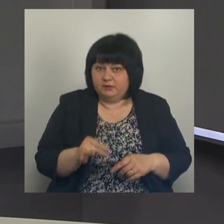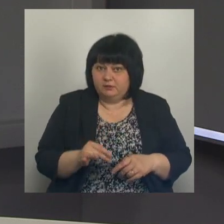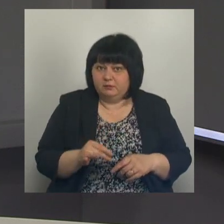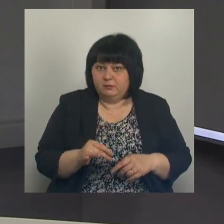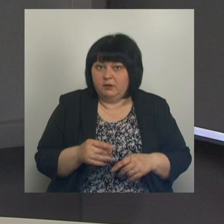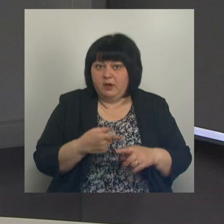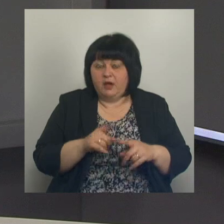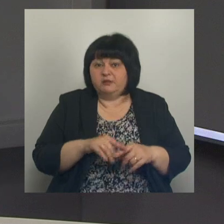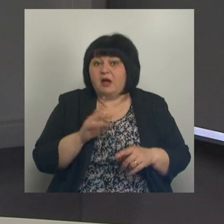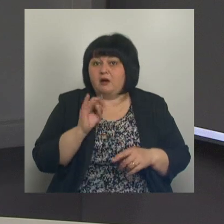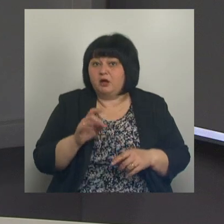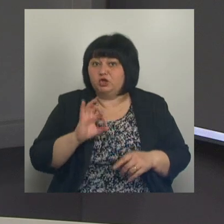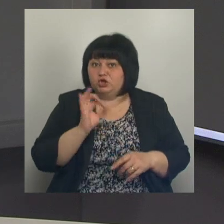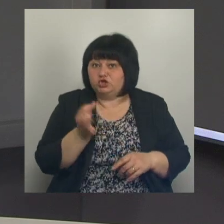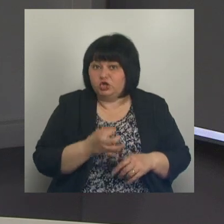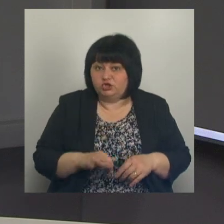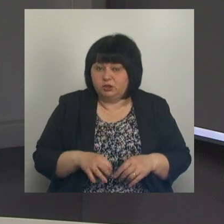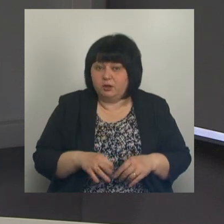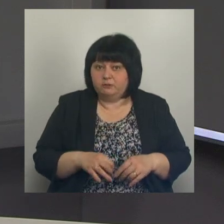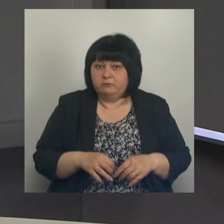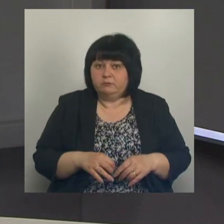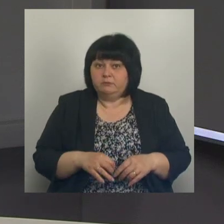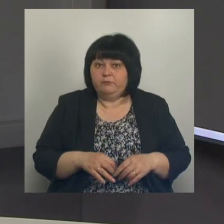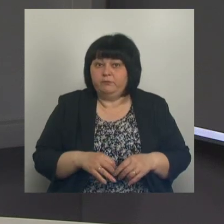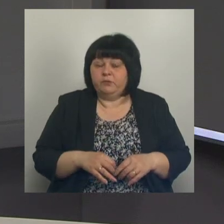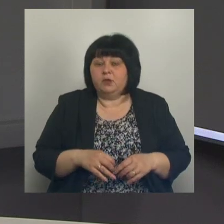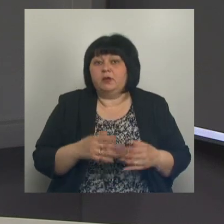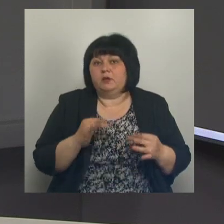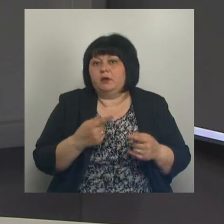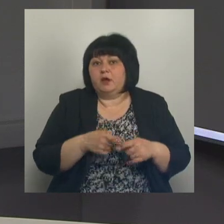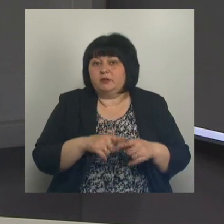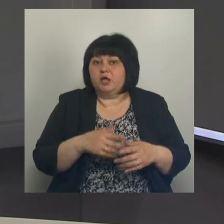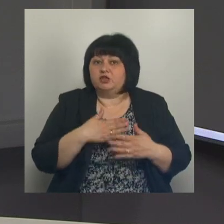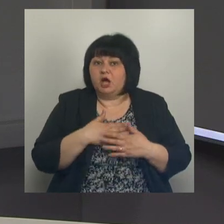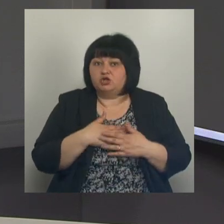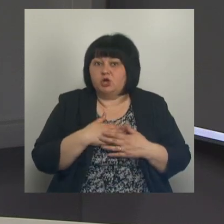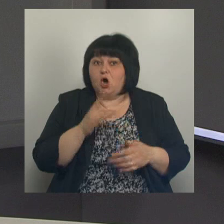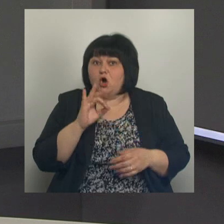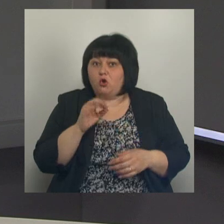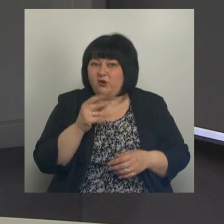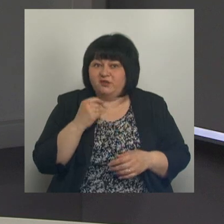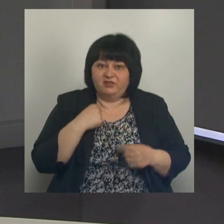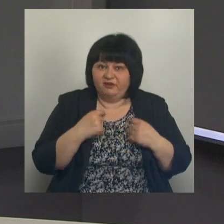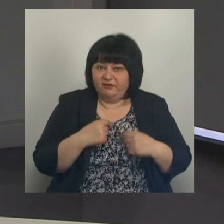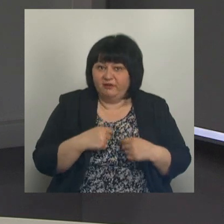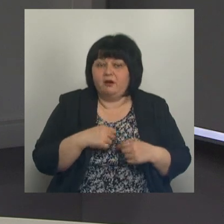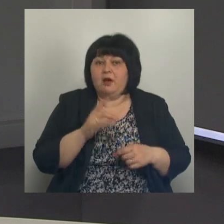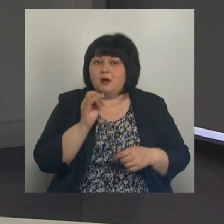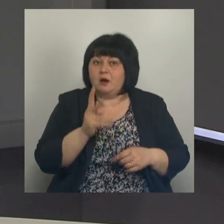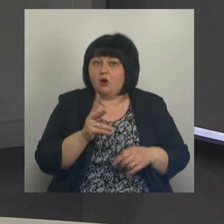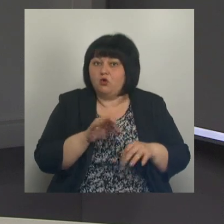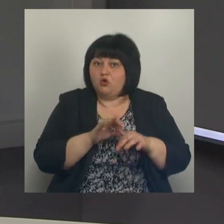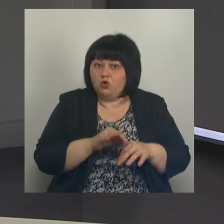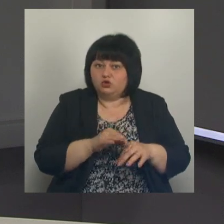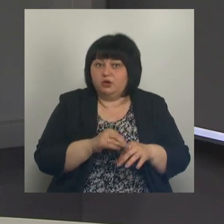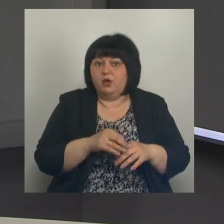это рак кишечника. И, конечно, это наши родинки, да, это рак кожи, это